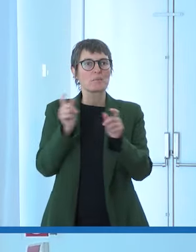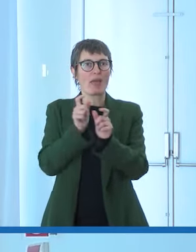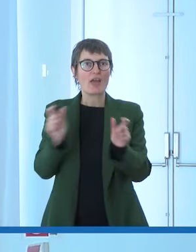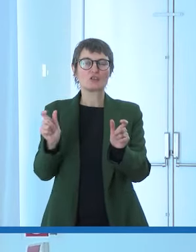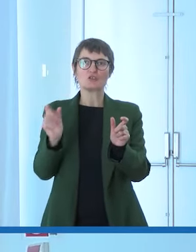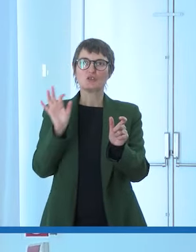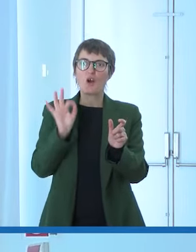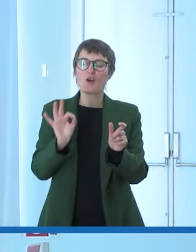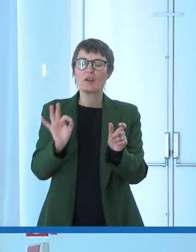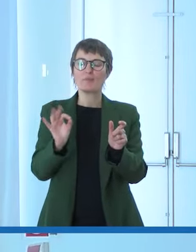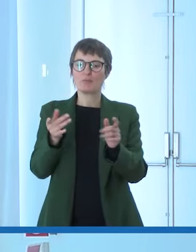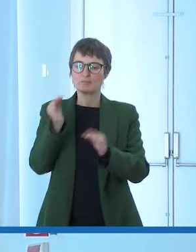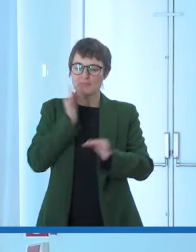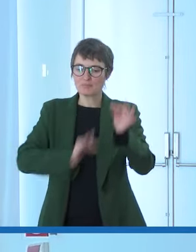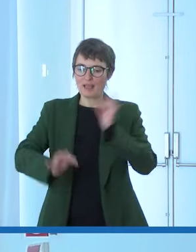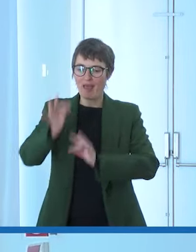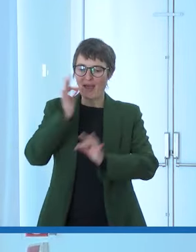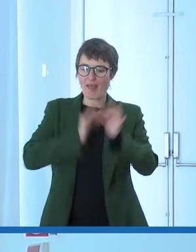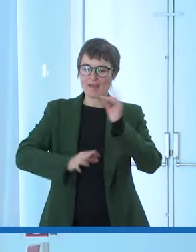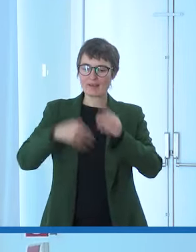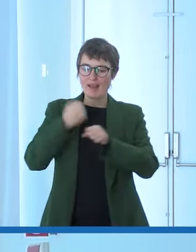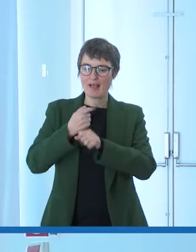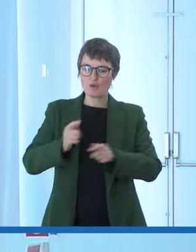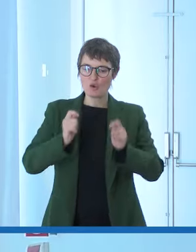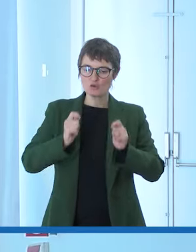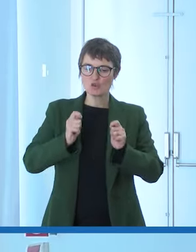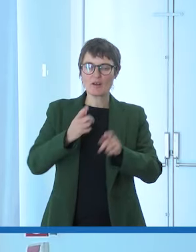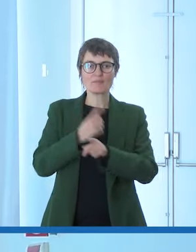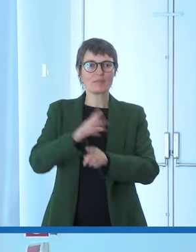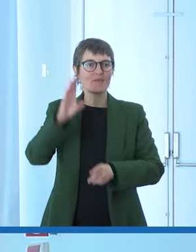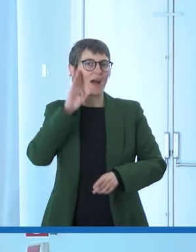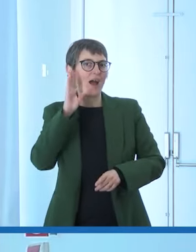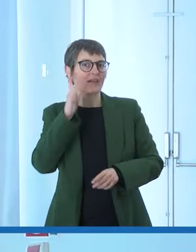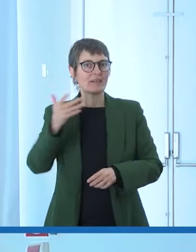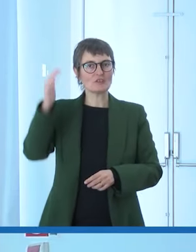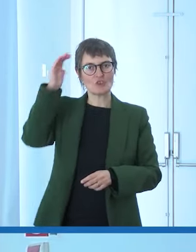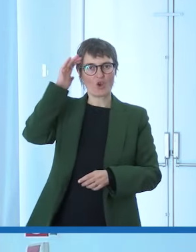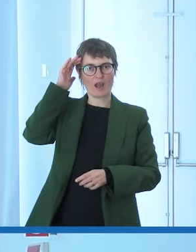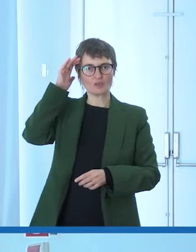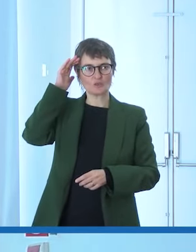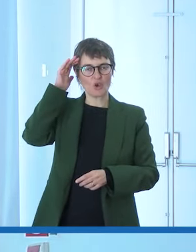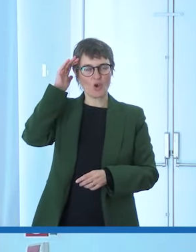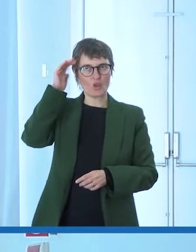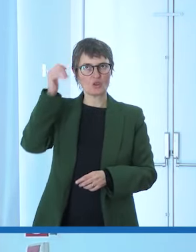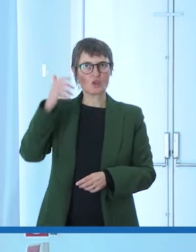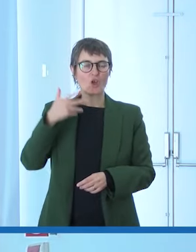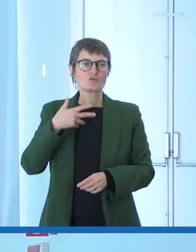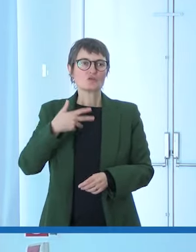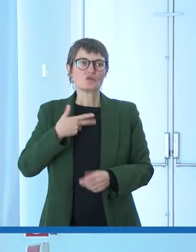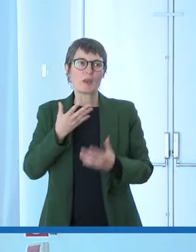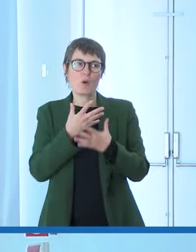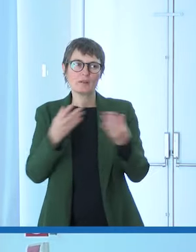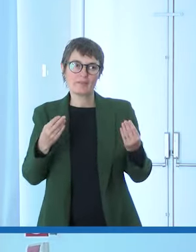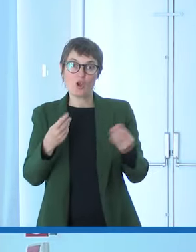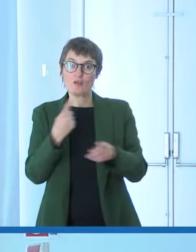attenzione e ascolto è fatto di cose da dire e soprattutto di cose da non dire che è mestiere al